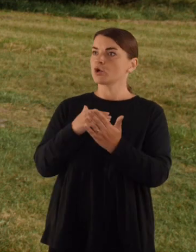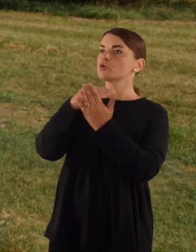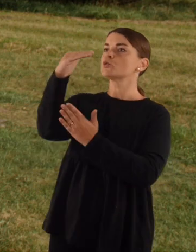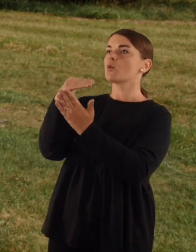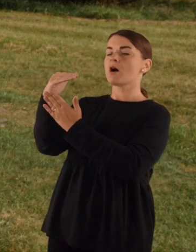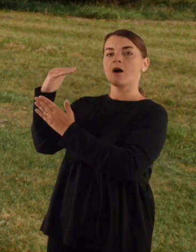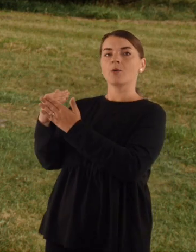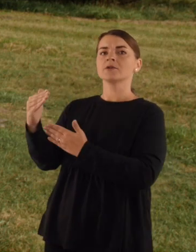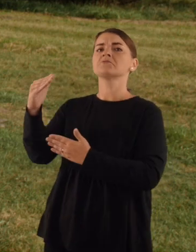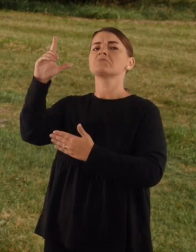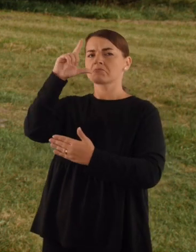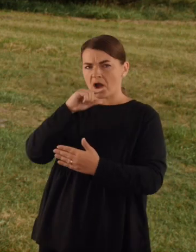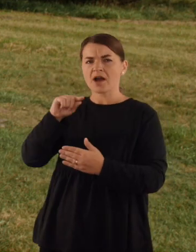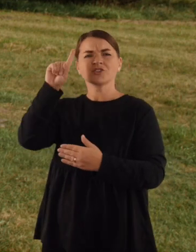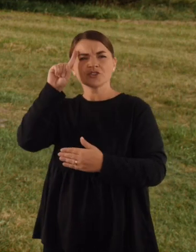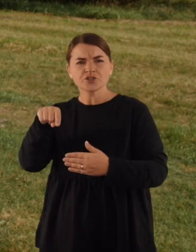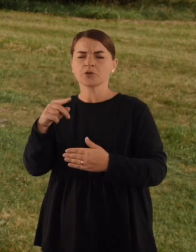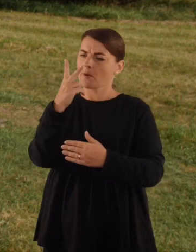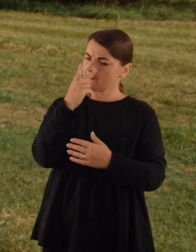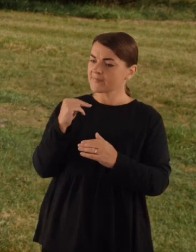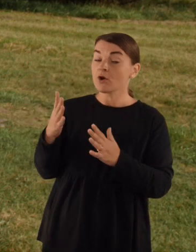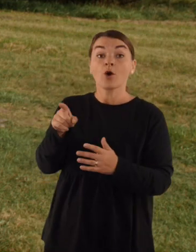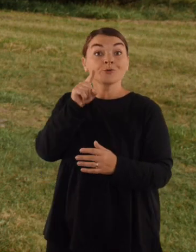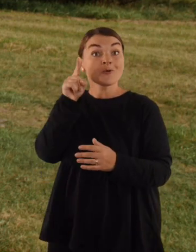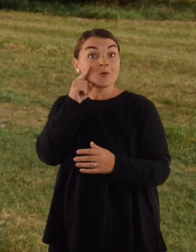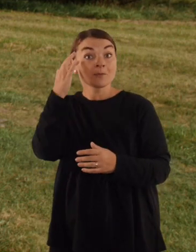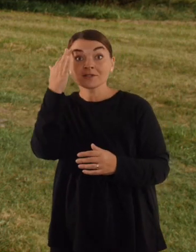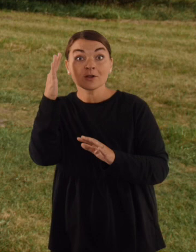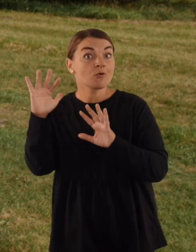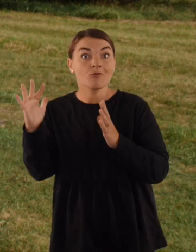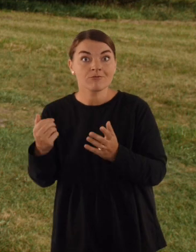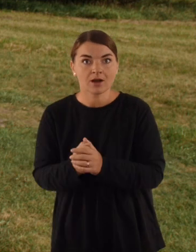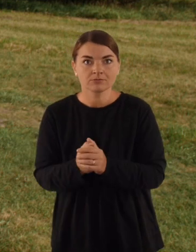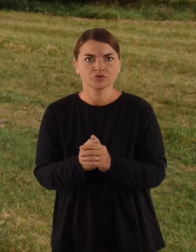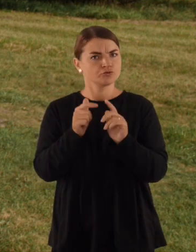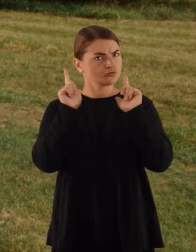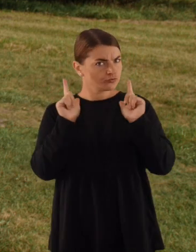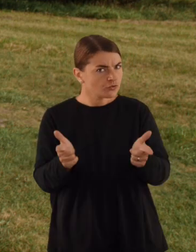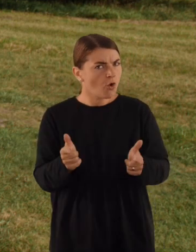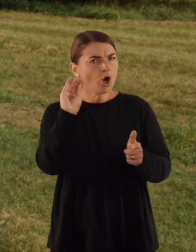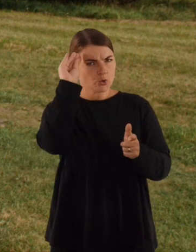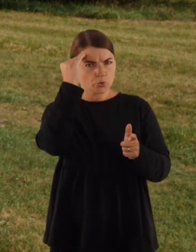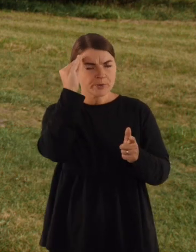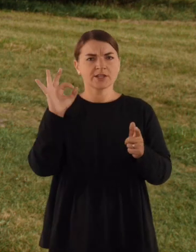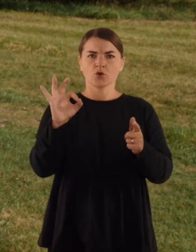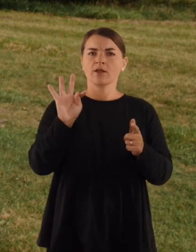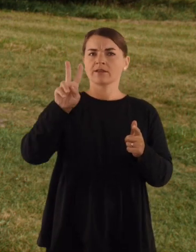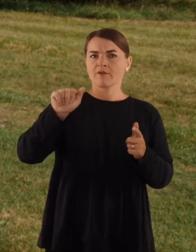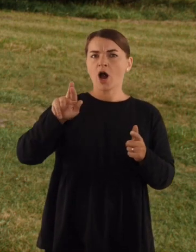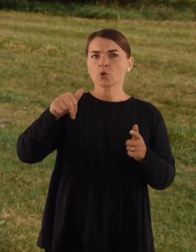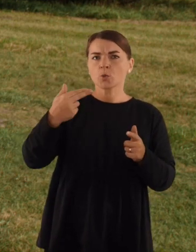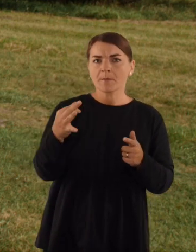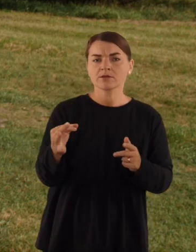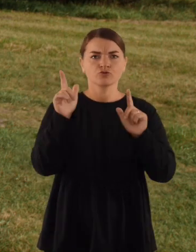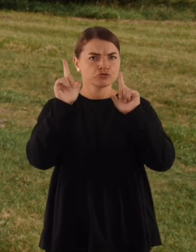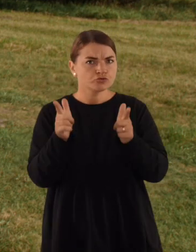pakankamai save pažįstame, žinom savo įpročius, bet ką galvoja jaunimas, tą mūsų jaunoj kartą. Ar jiems tikrai, va, rūpi, tvarumas ir kiti